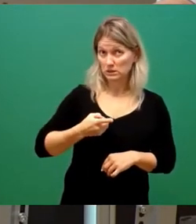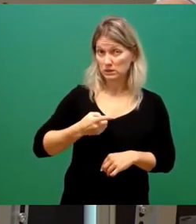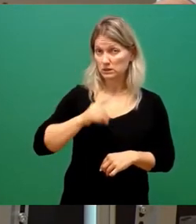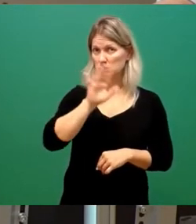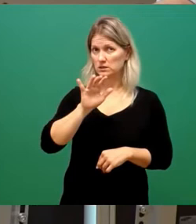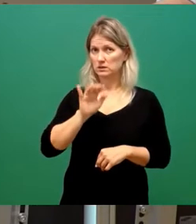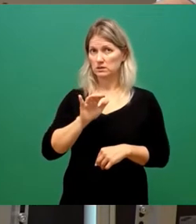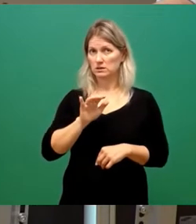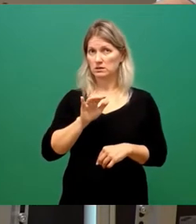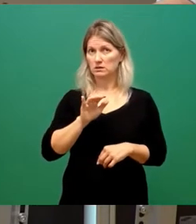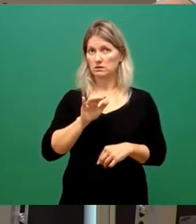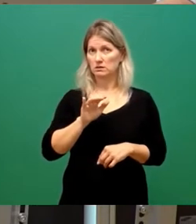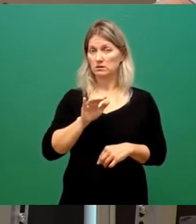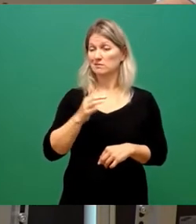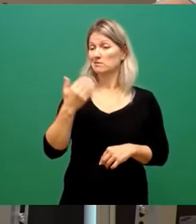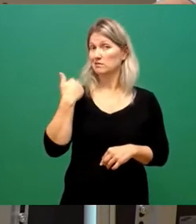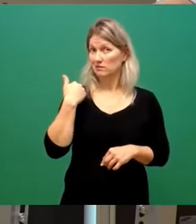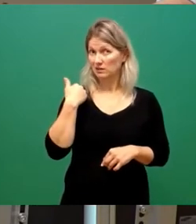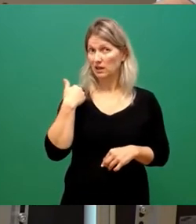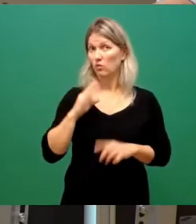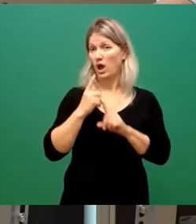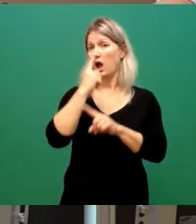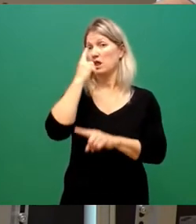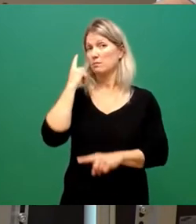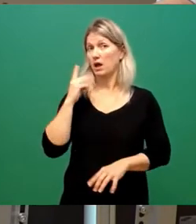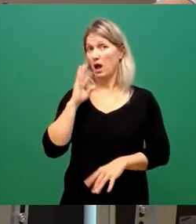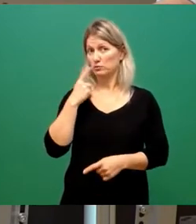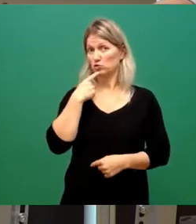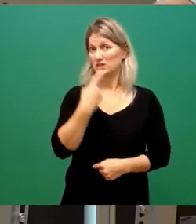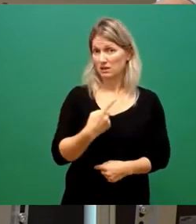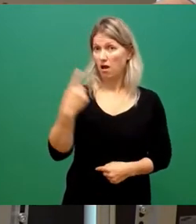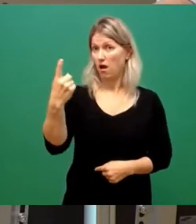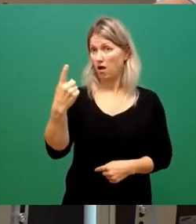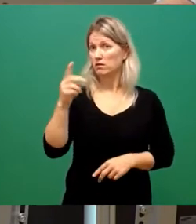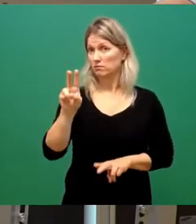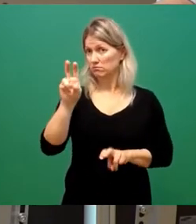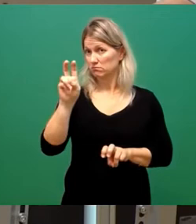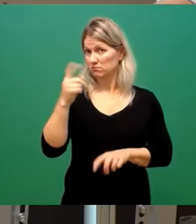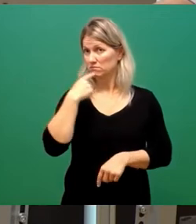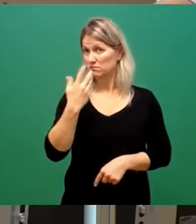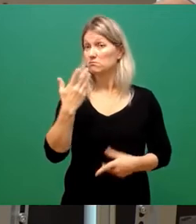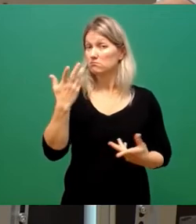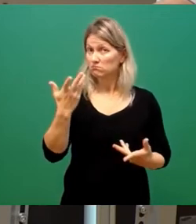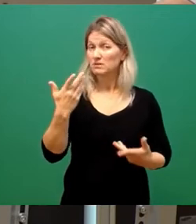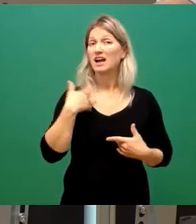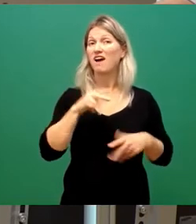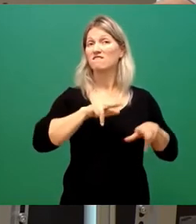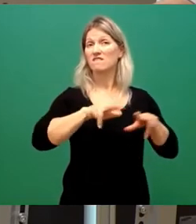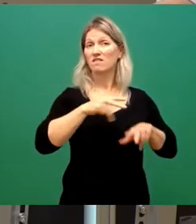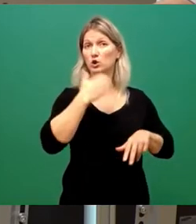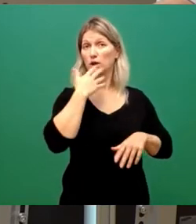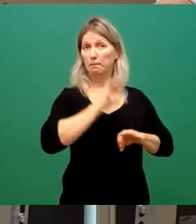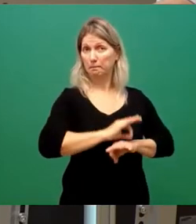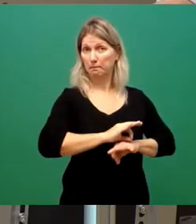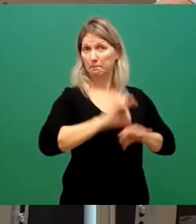bei dem, was Sie dankenswerterweise von mir vor einem Jahr zitiert haben. Wenn wir die Verwaltung besser machen, wenn wir die